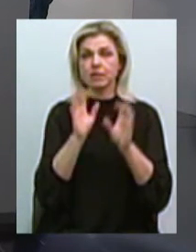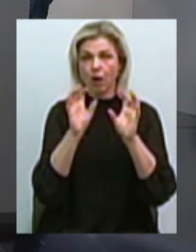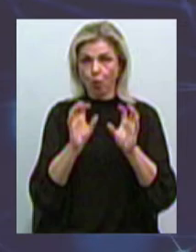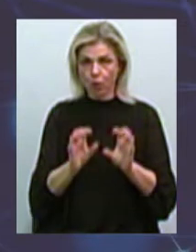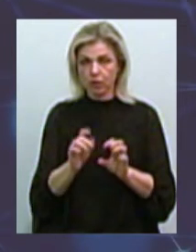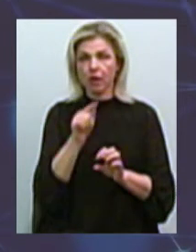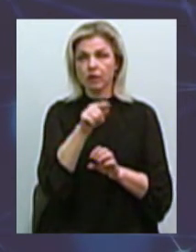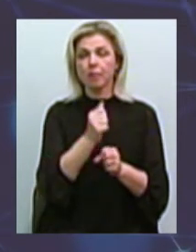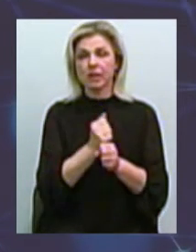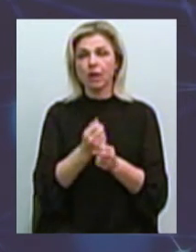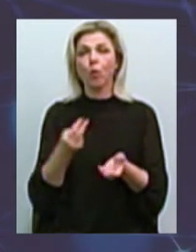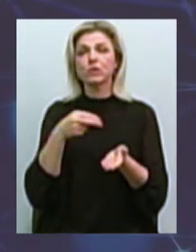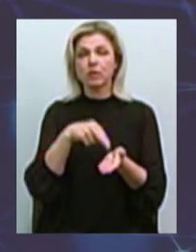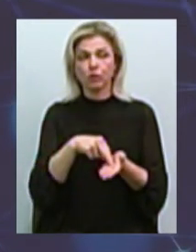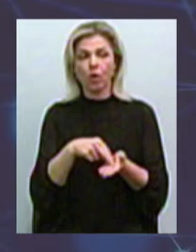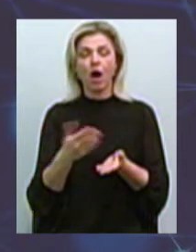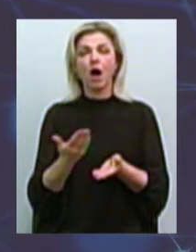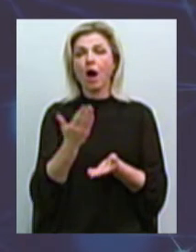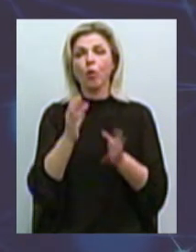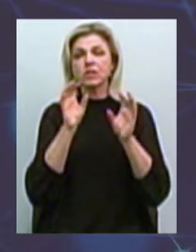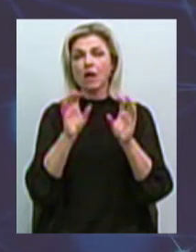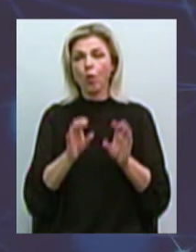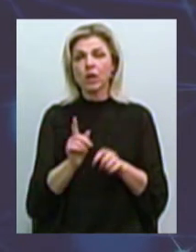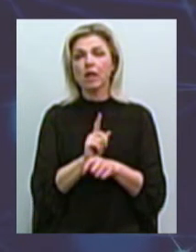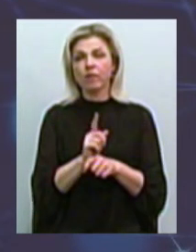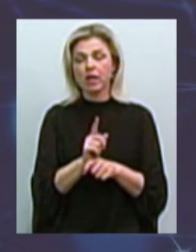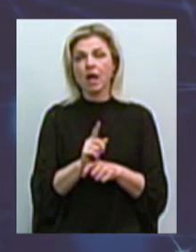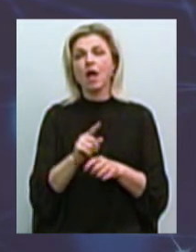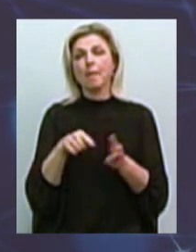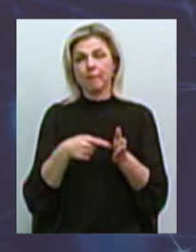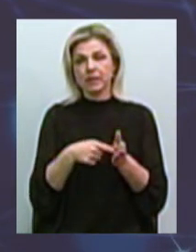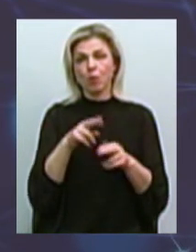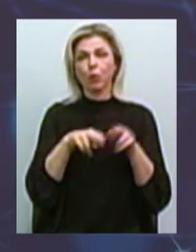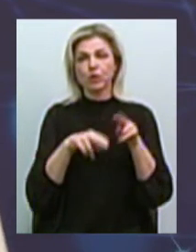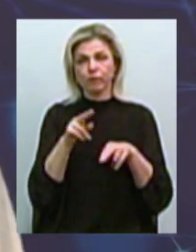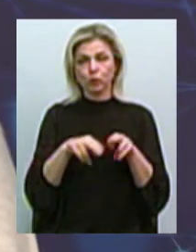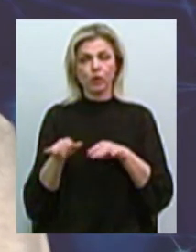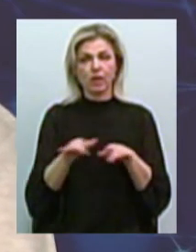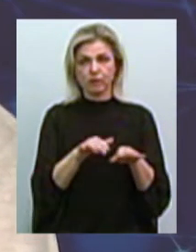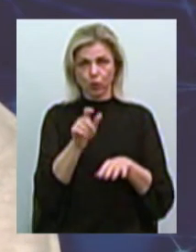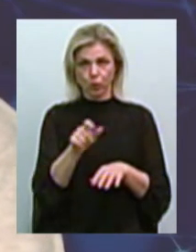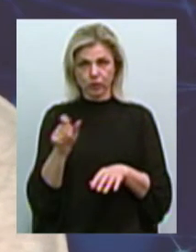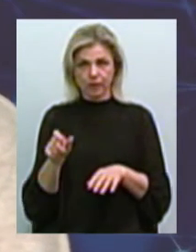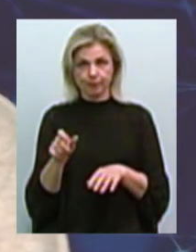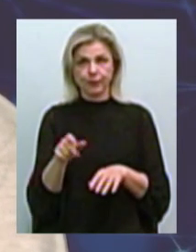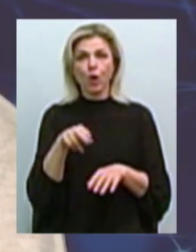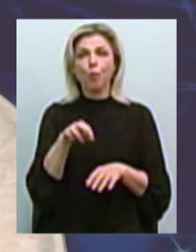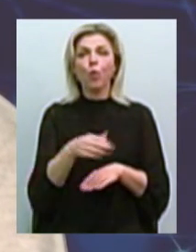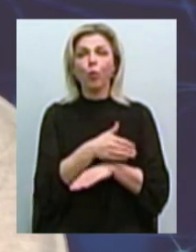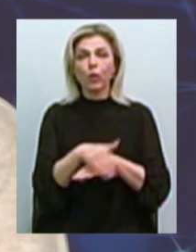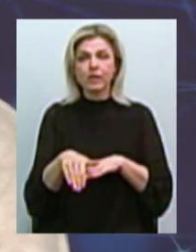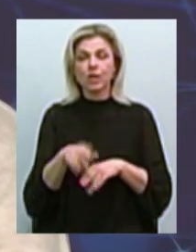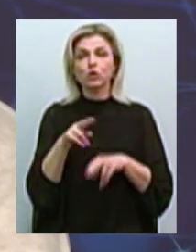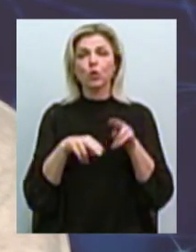Там відбувається встановлення. І який закон регламентує містобудівну діяльність громадян? Смотрите, по вулиці строителей, я